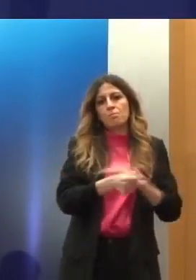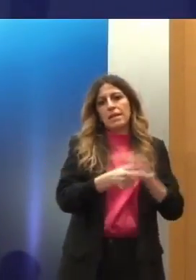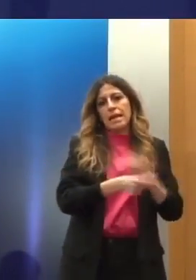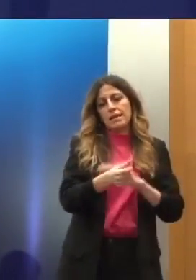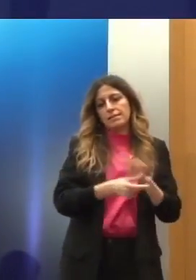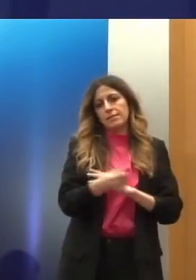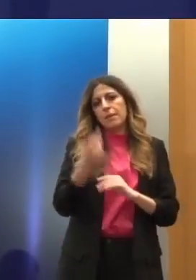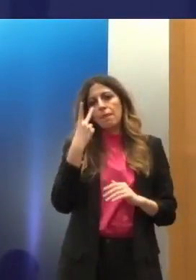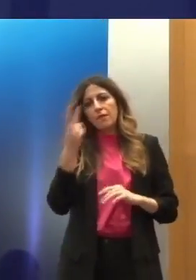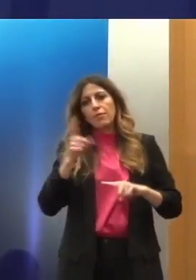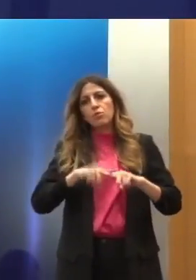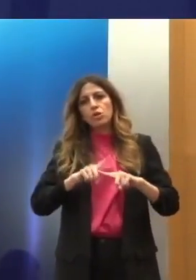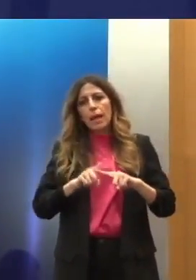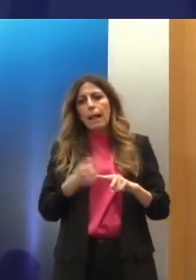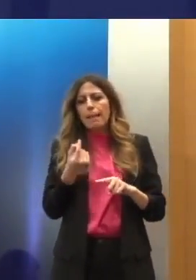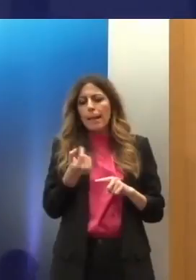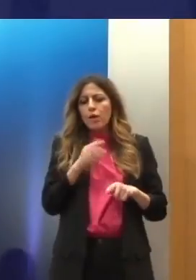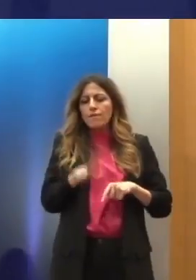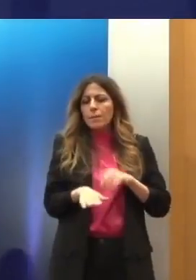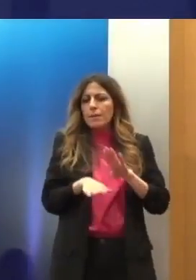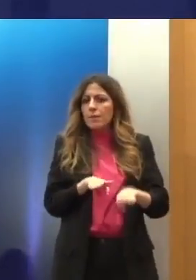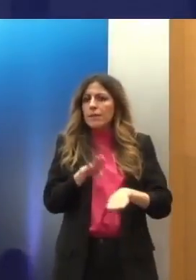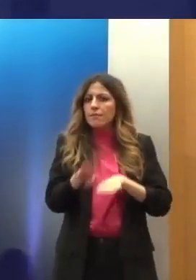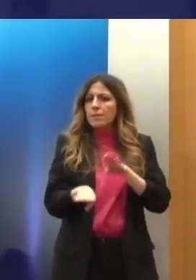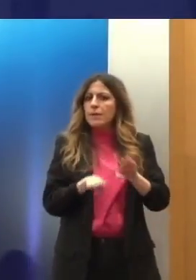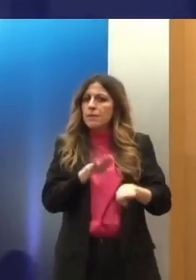παρέχει στοιχειώδη συστητικής φιλοξενίας.